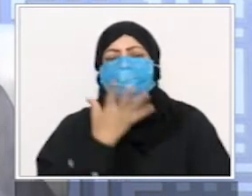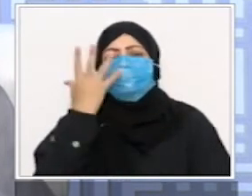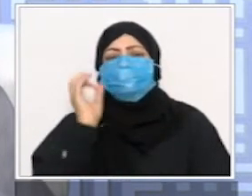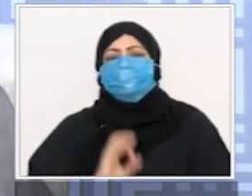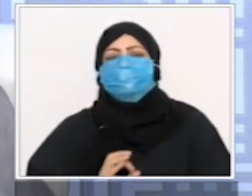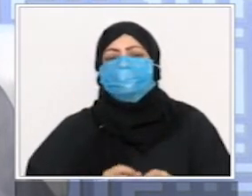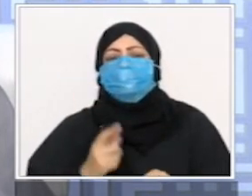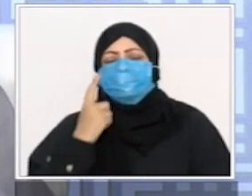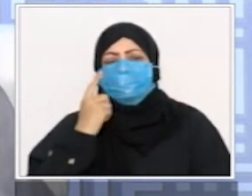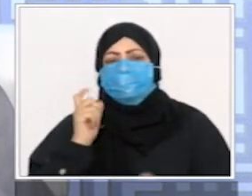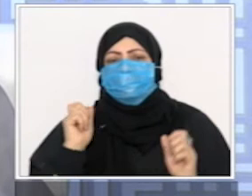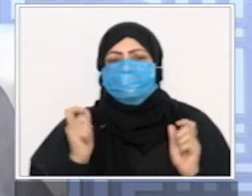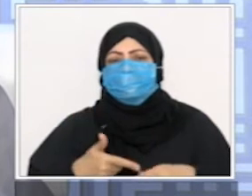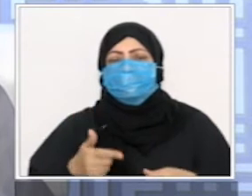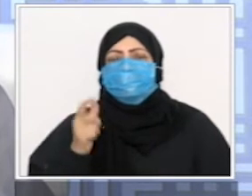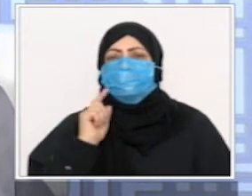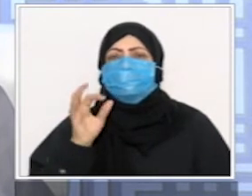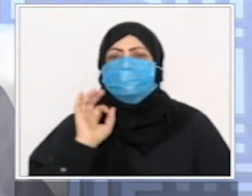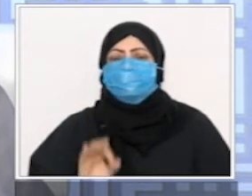الإمساك للصائم